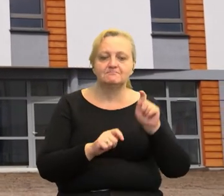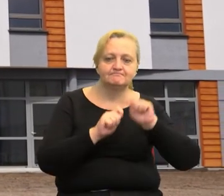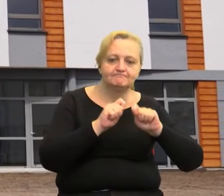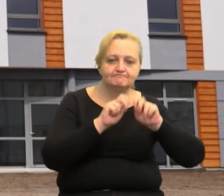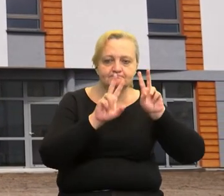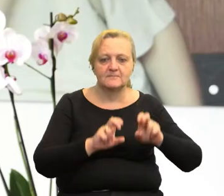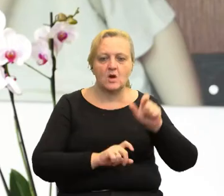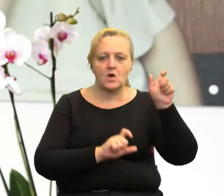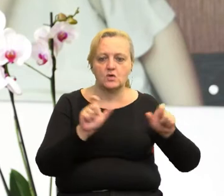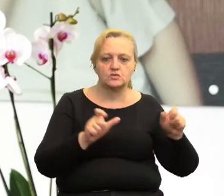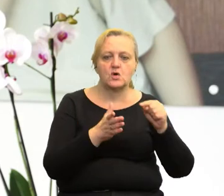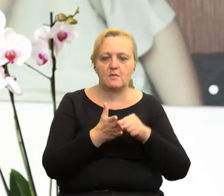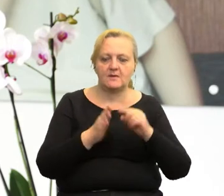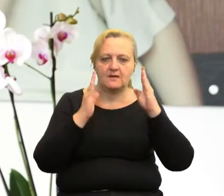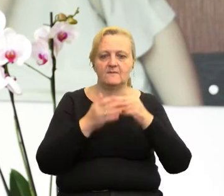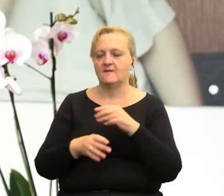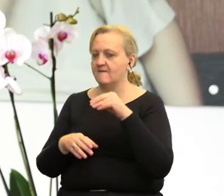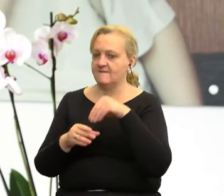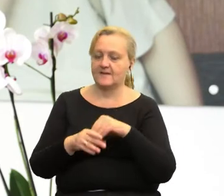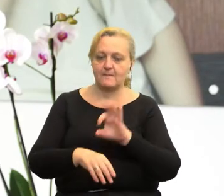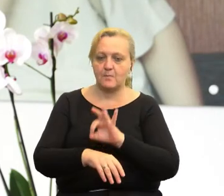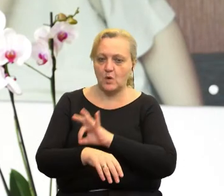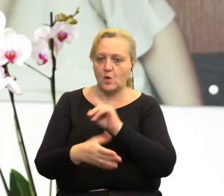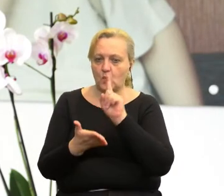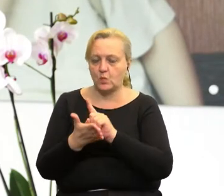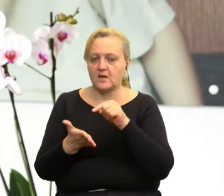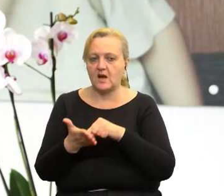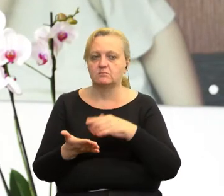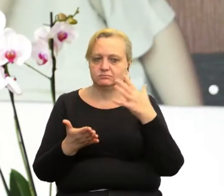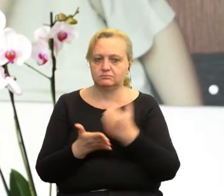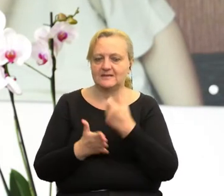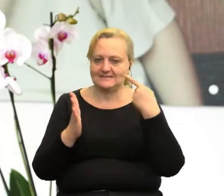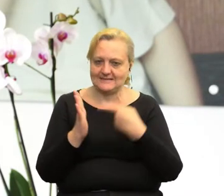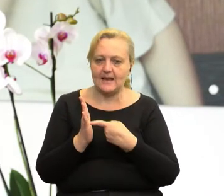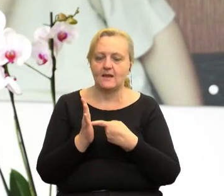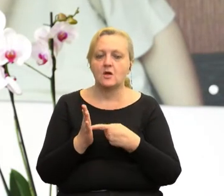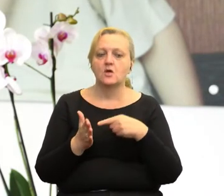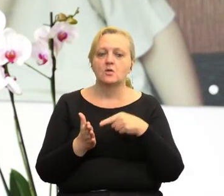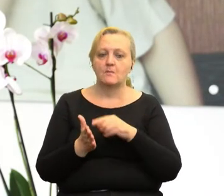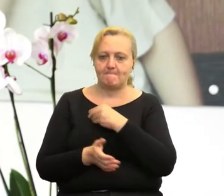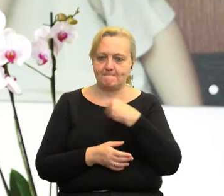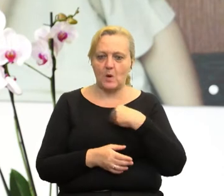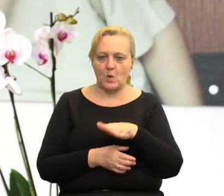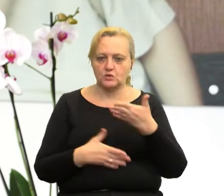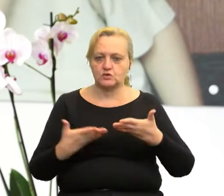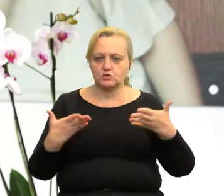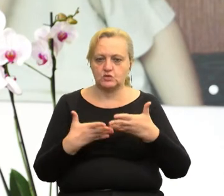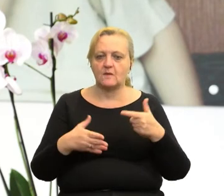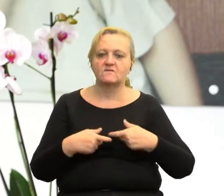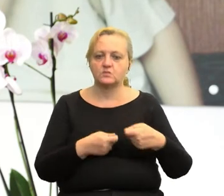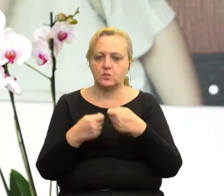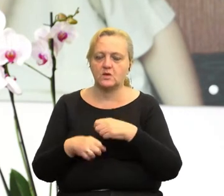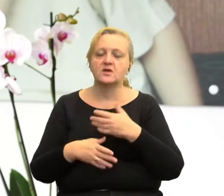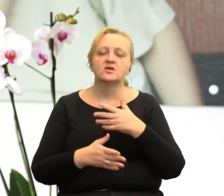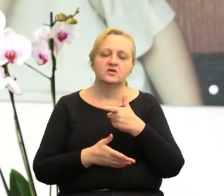osób z autyzmem. W ramach projektu udało nam się osiągnąć nasze cele, czyli Strona Polska, Stowarzyszenie Wspólne Świat Białej